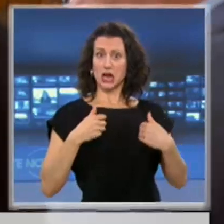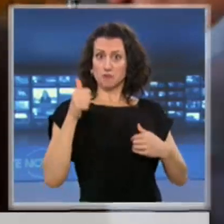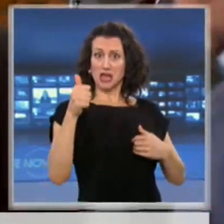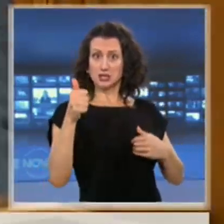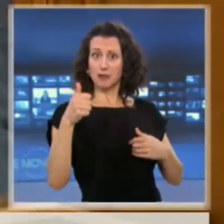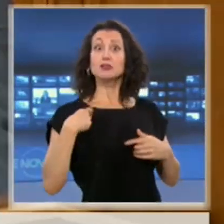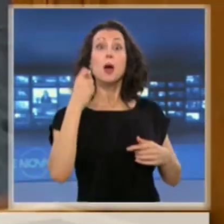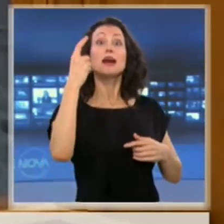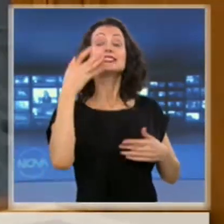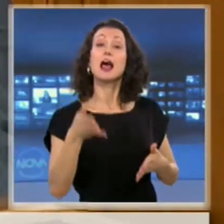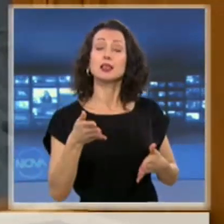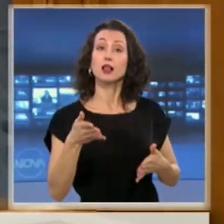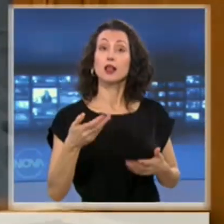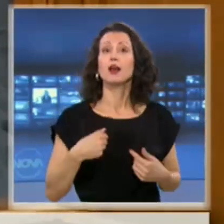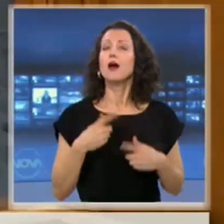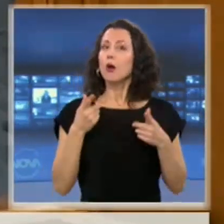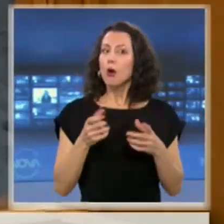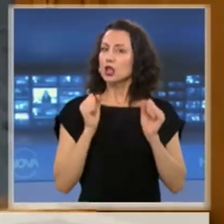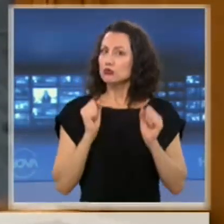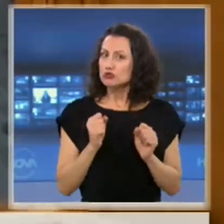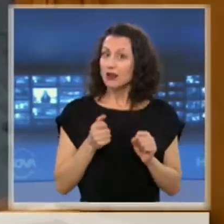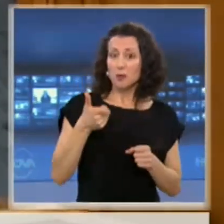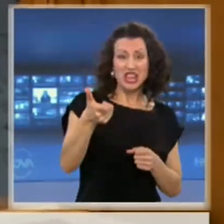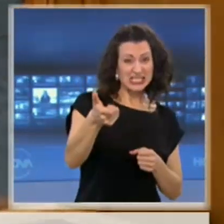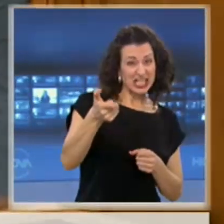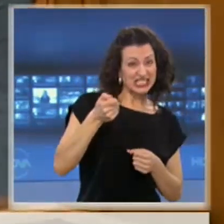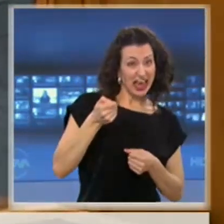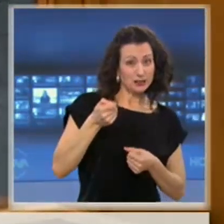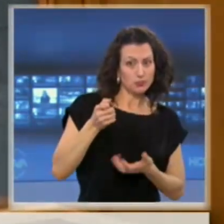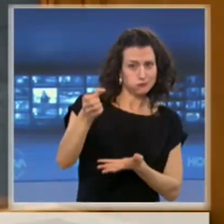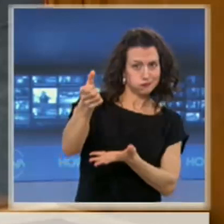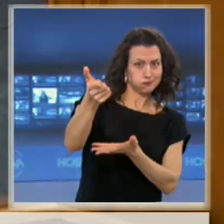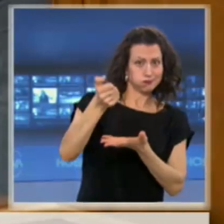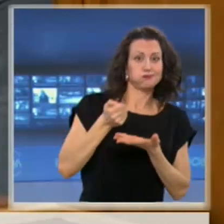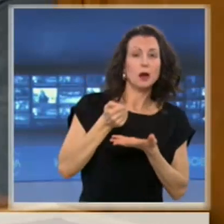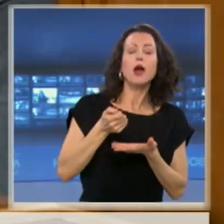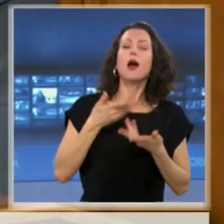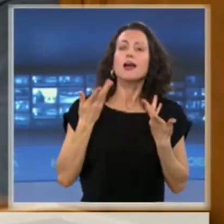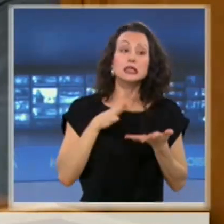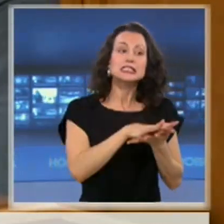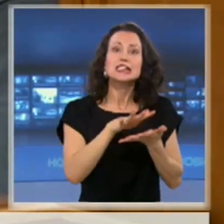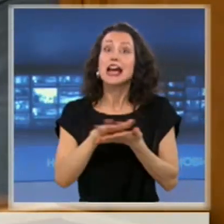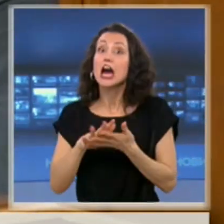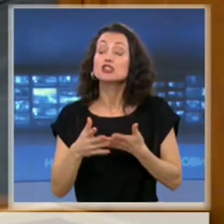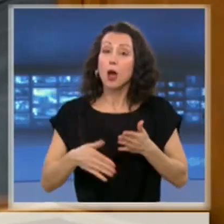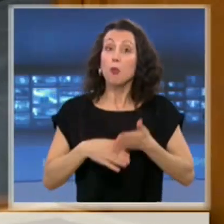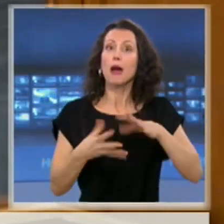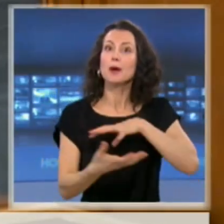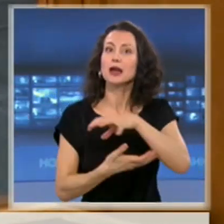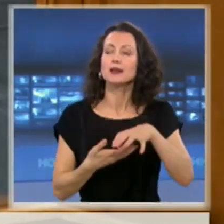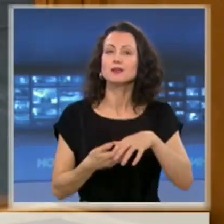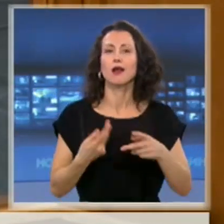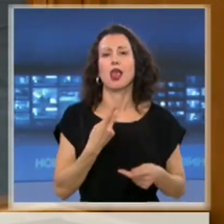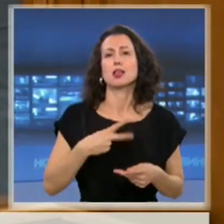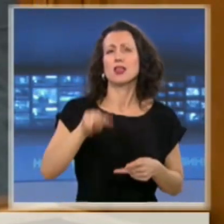очаква да се изтеглят нови заеми и да се изхарчат за последиците от кризата, е два пъти по